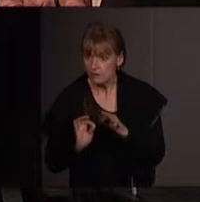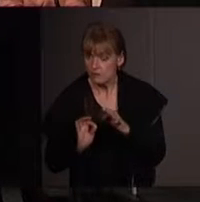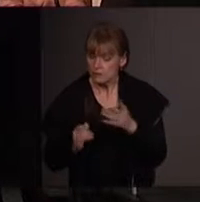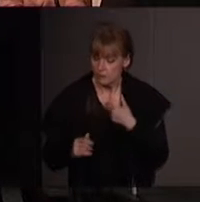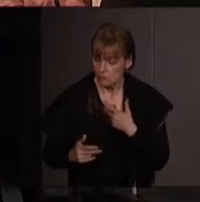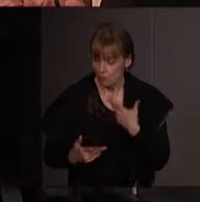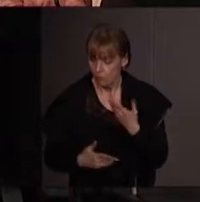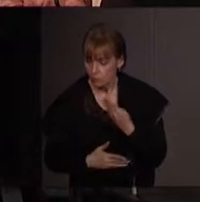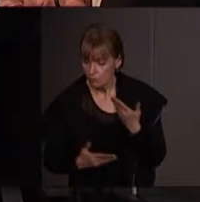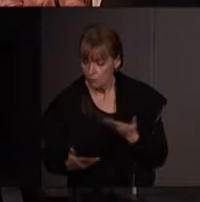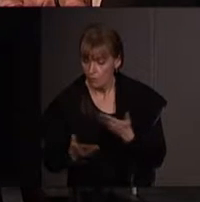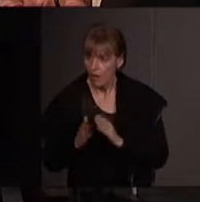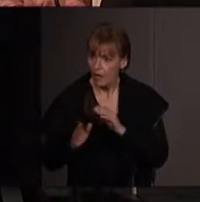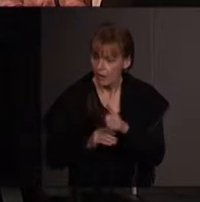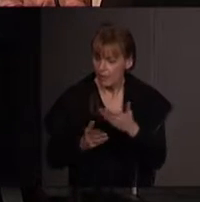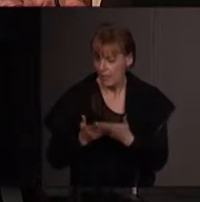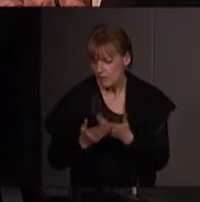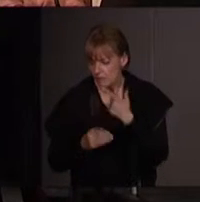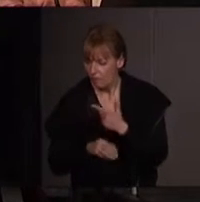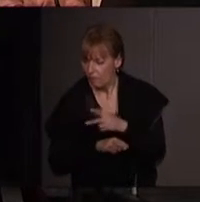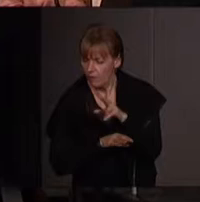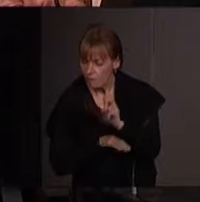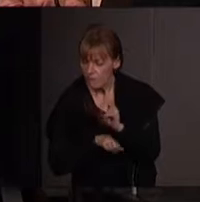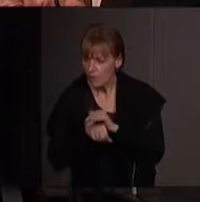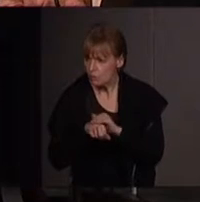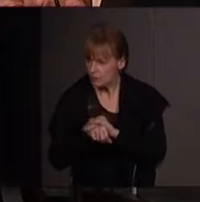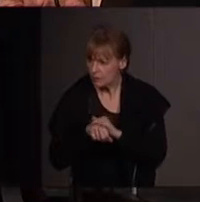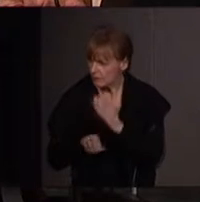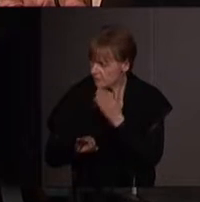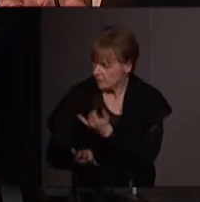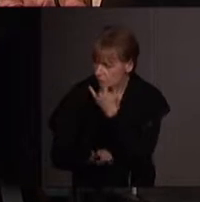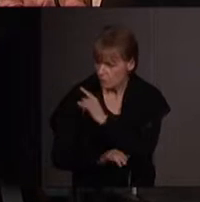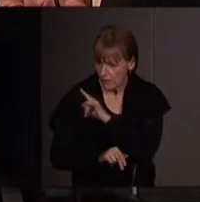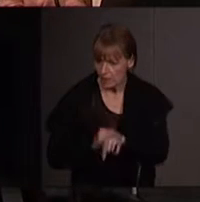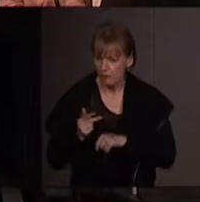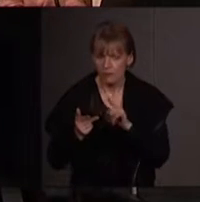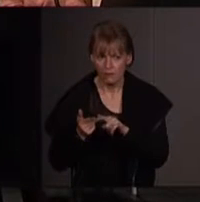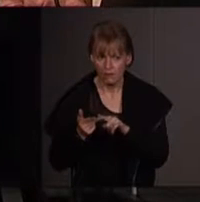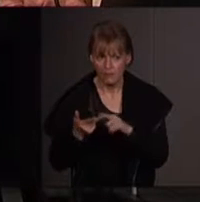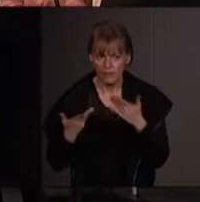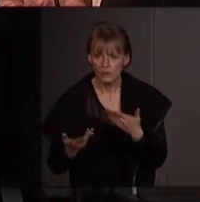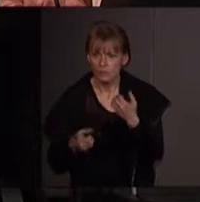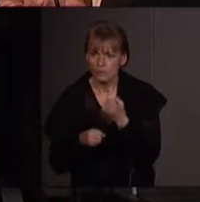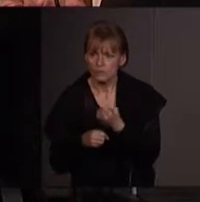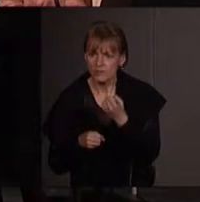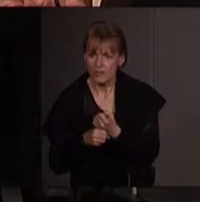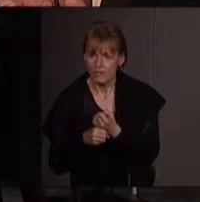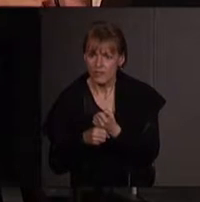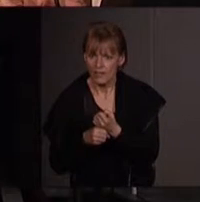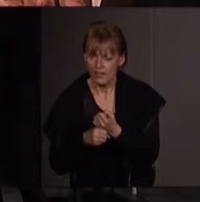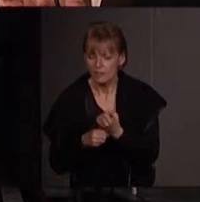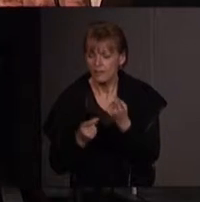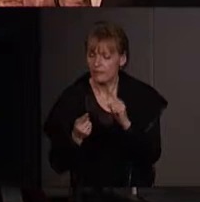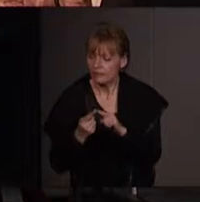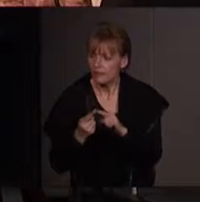et un collectif sur l'écologie politique, si je ne me trompe pas, Émilie, et elle travaille actuellement sur un